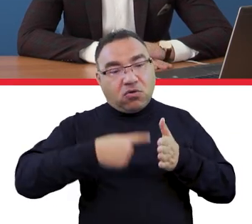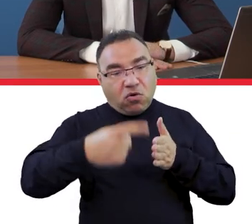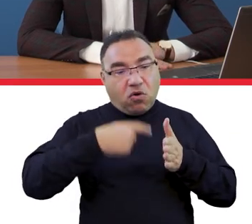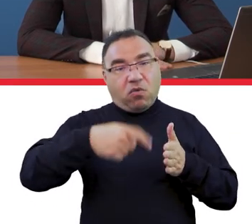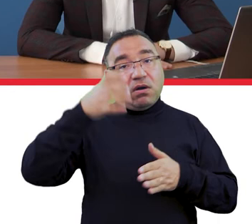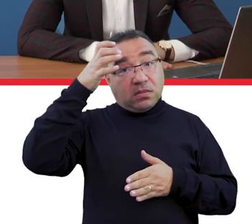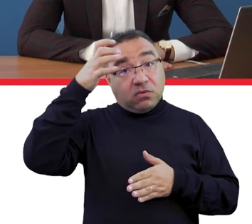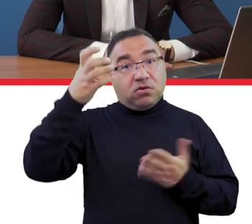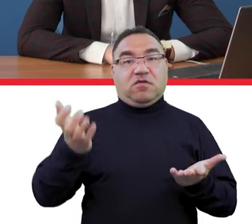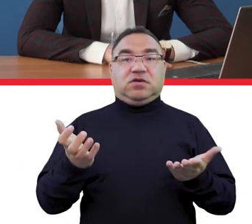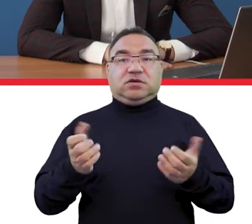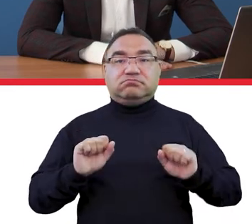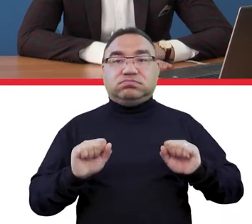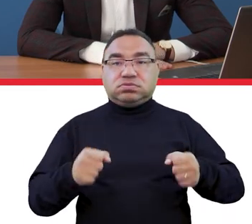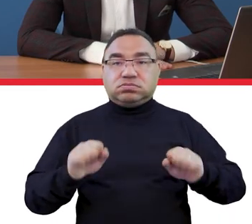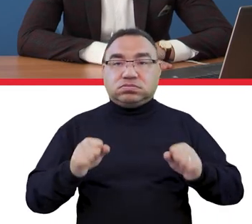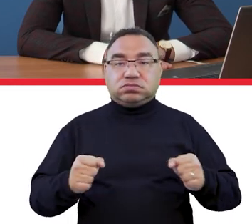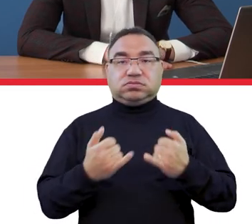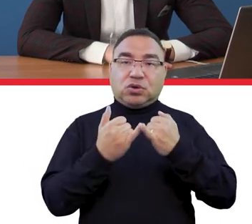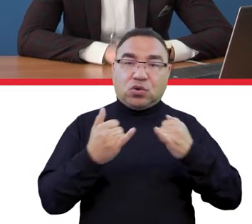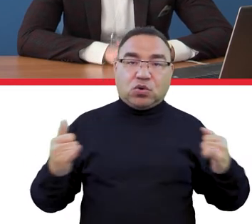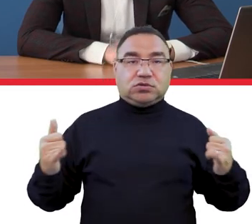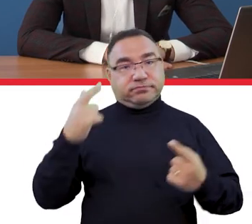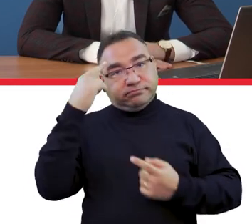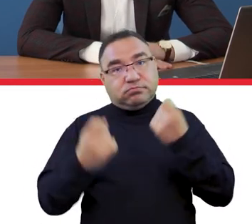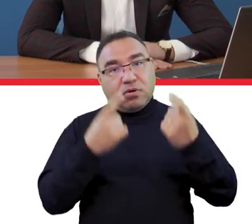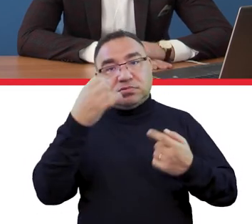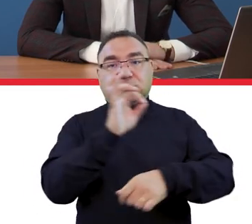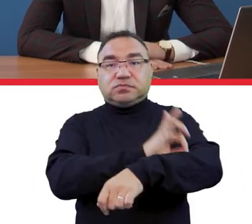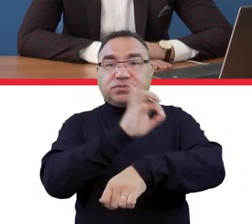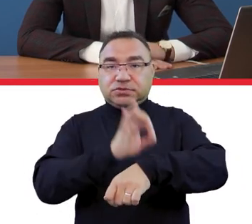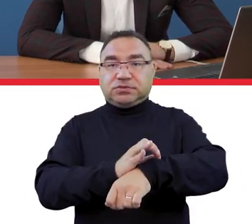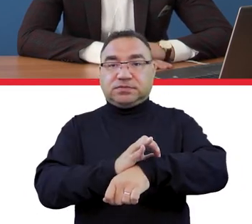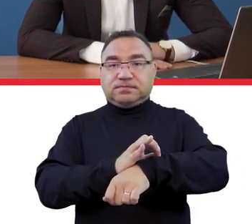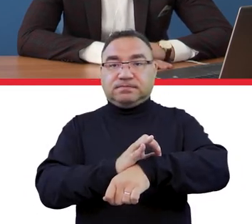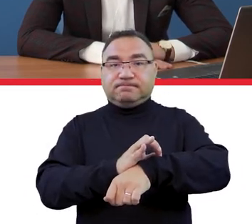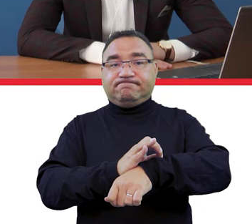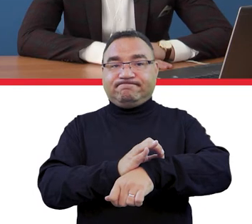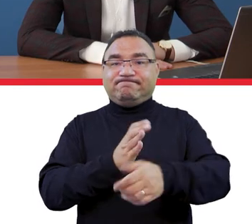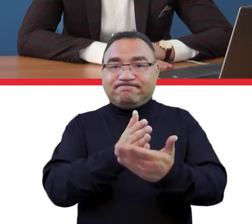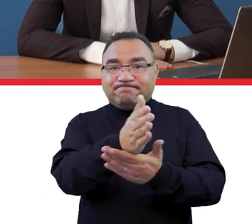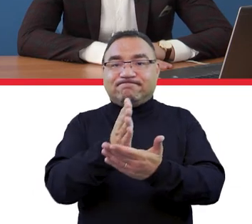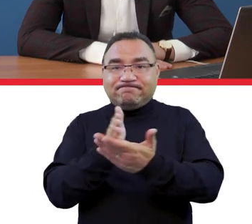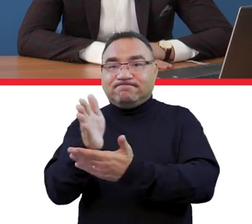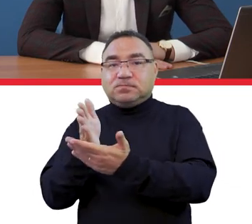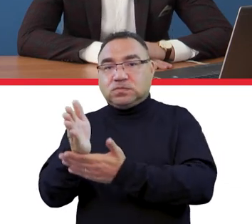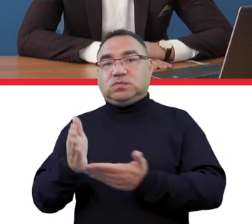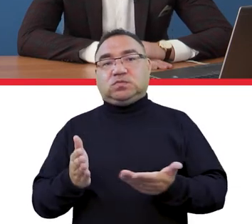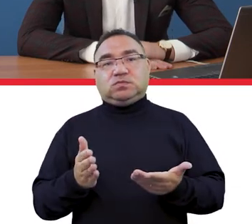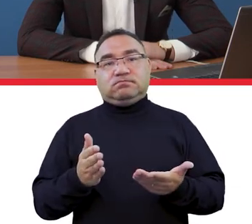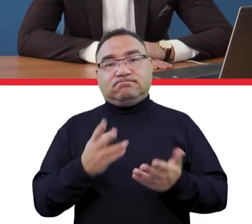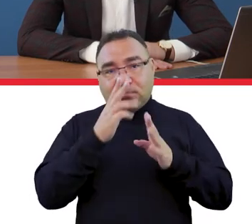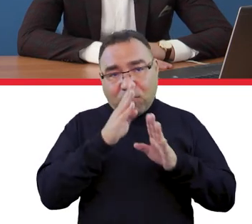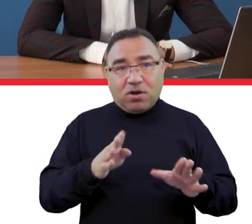naukowych, angażowanie się w różne rzeczy projektowe. To są takie kierunki, które tych możliwości